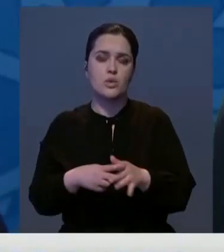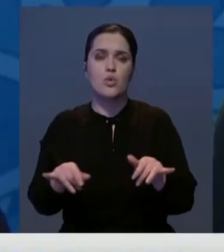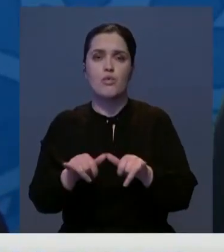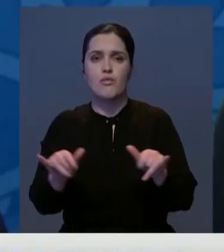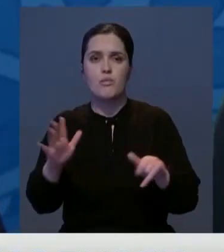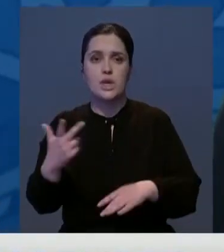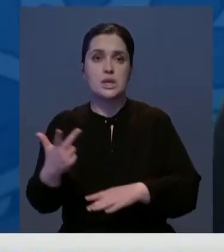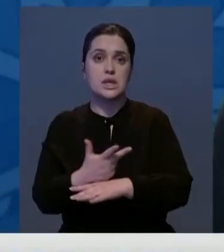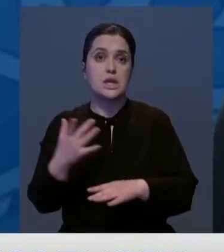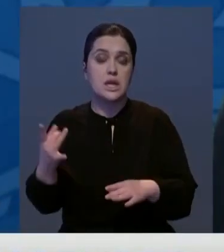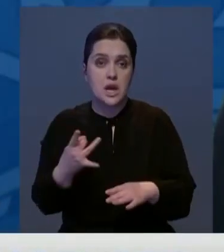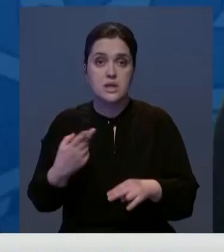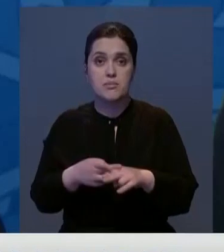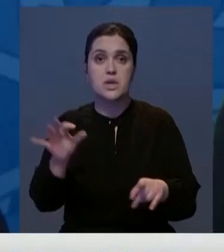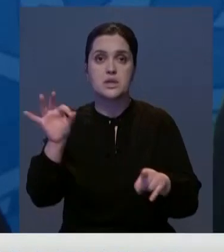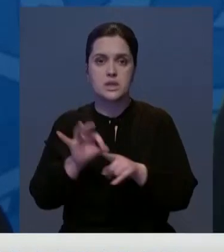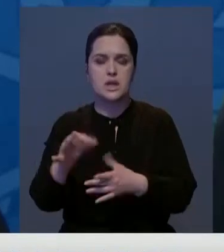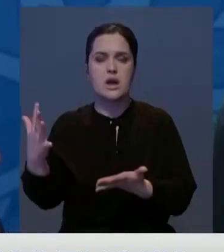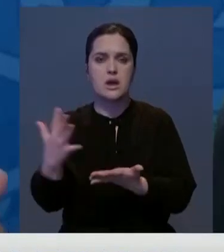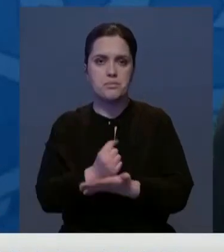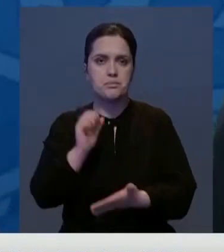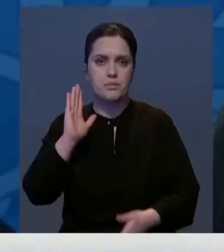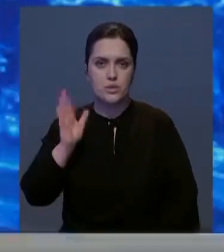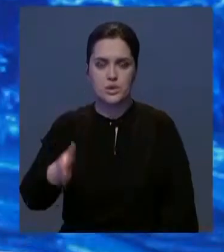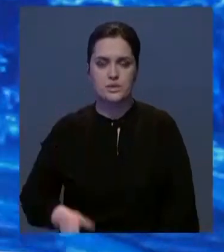минимум в три раза. Эта цель вполне достижима.